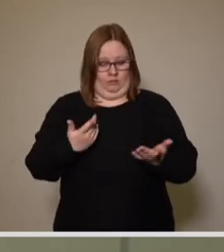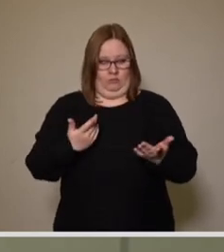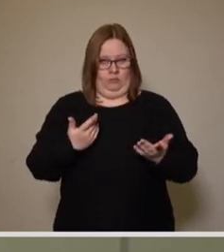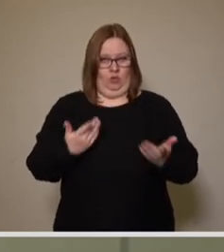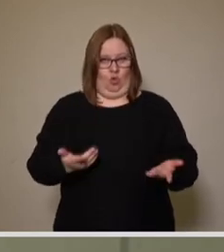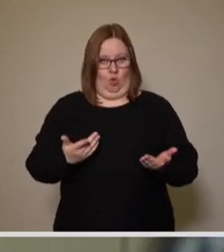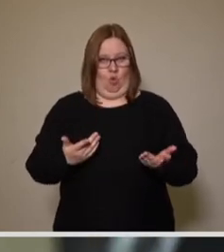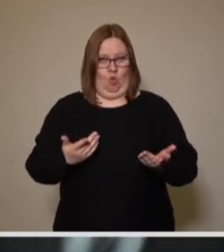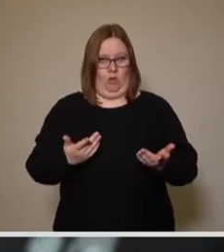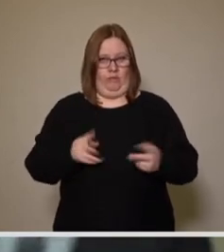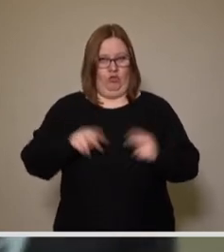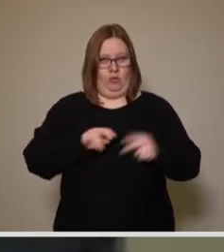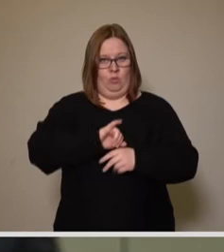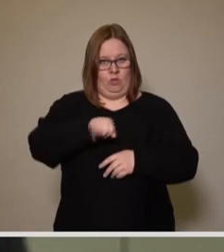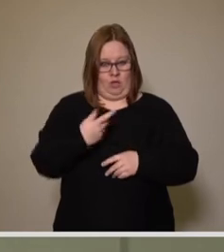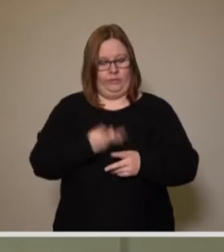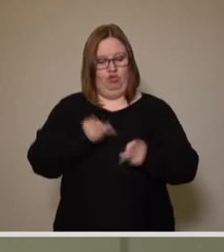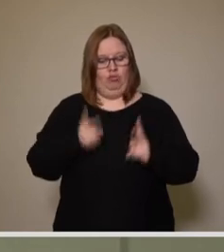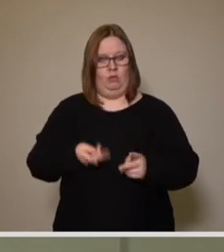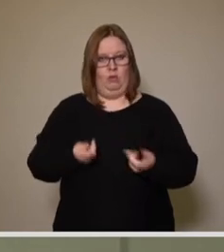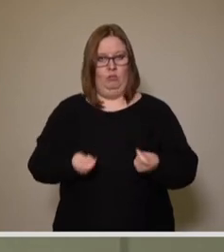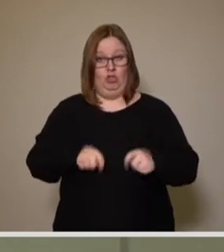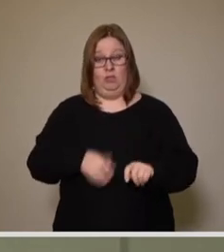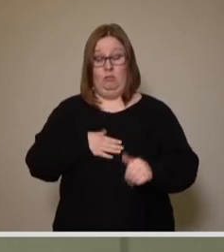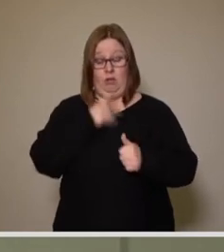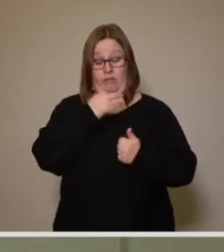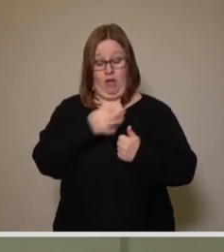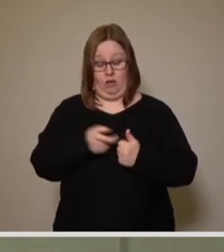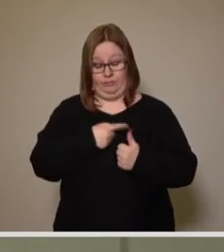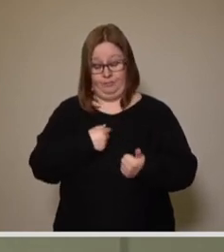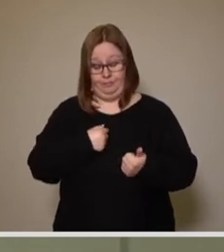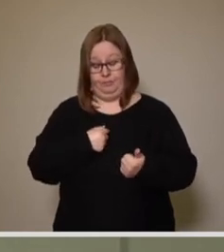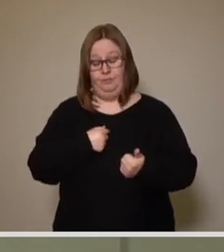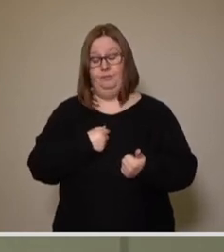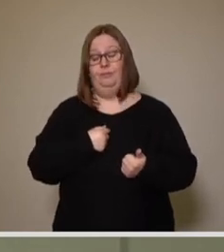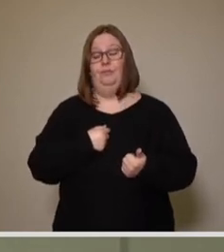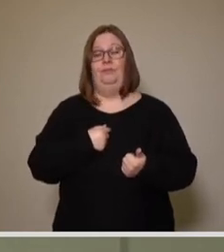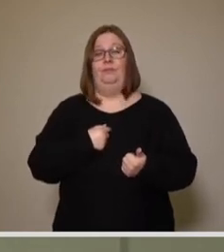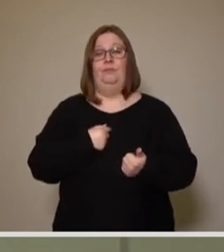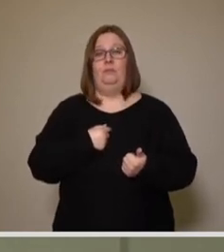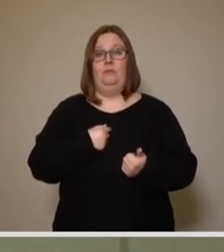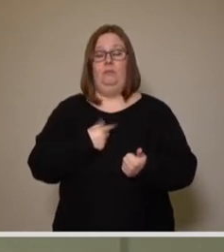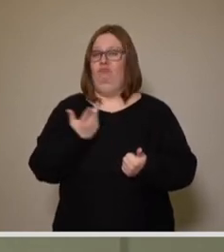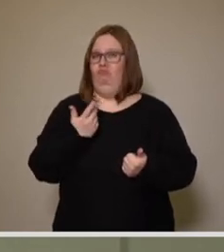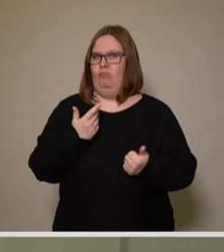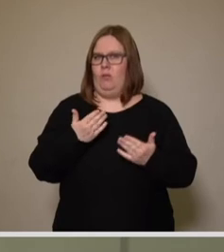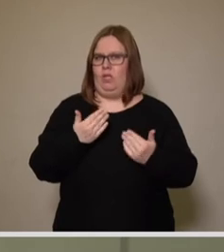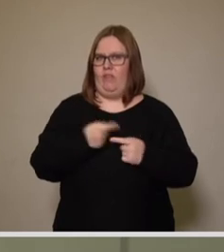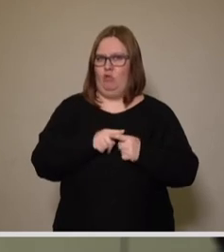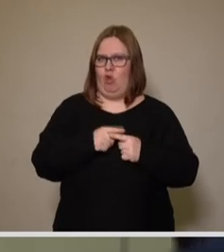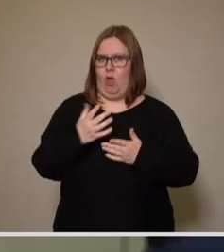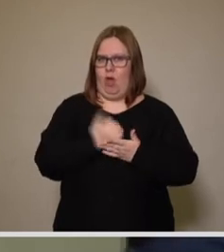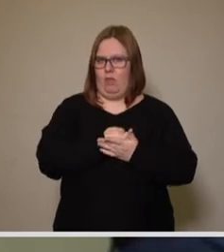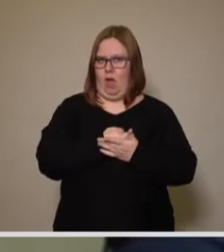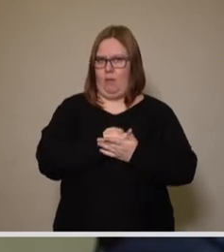die vielen Projekte, die die Stadt beschließt. Daher meine Fragen. Erstens. Wie haben sich die Gewerbesteuereinnahmen